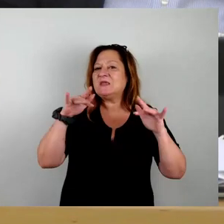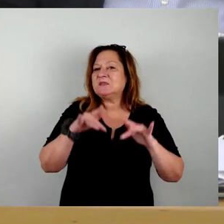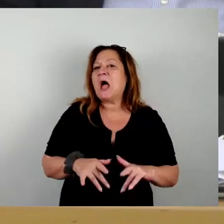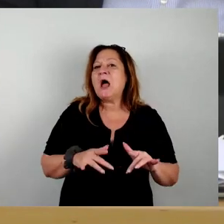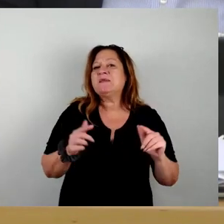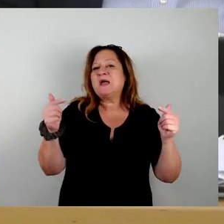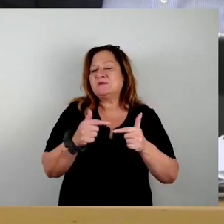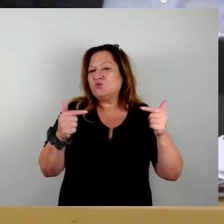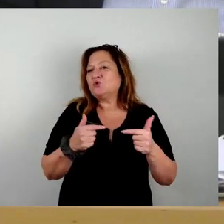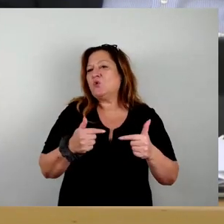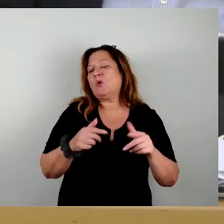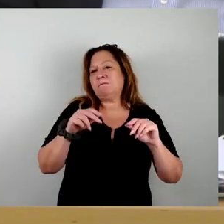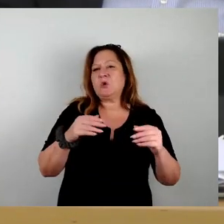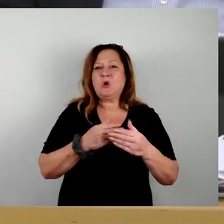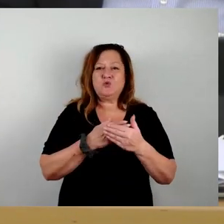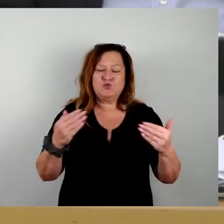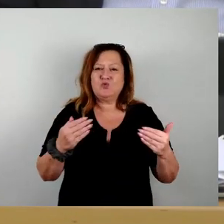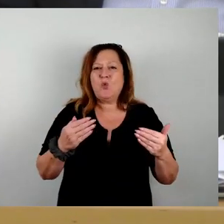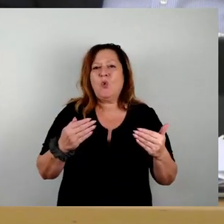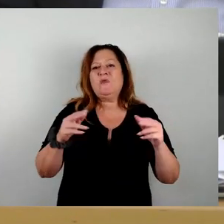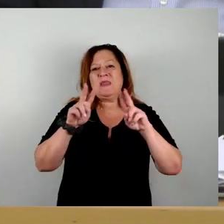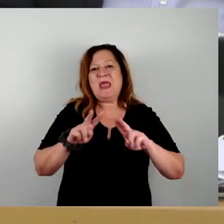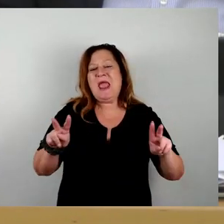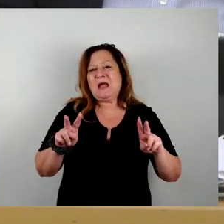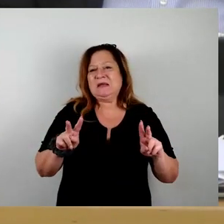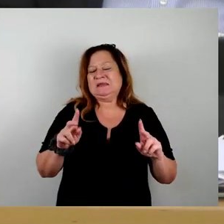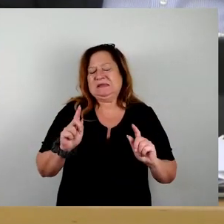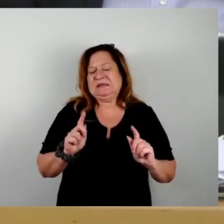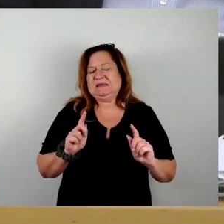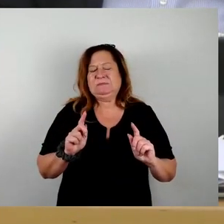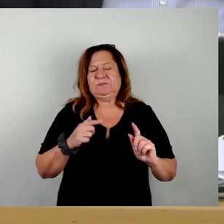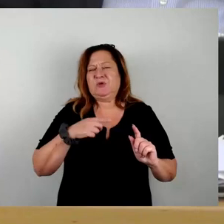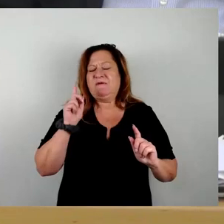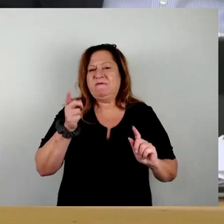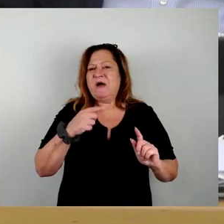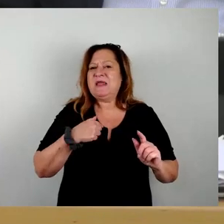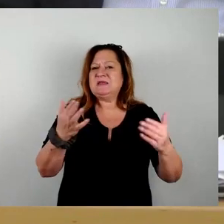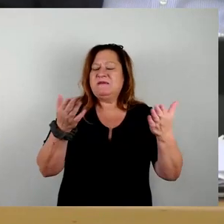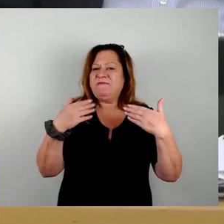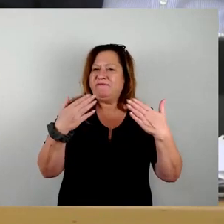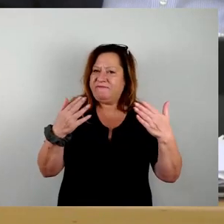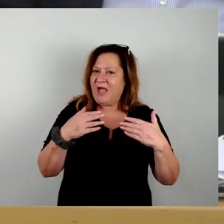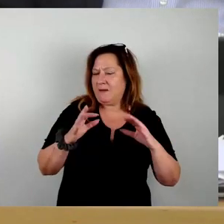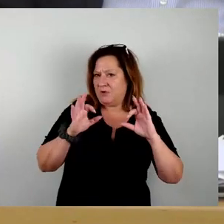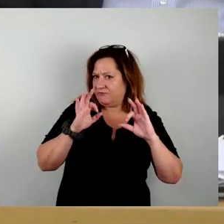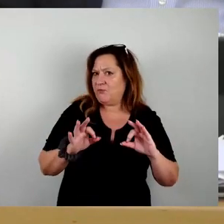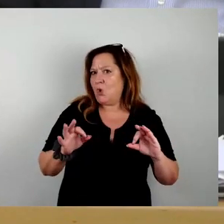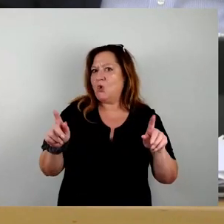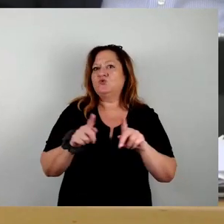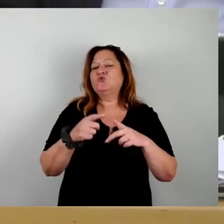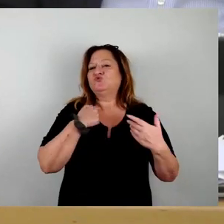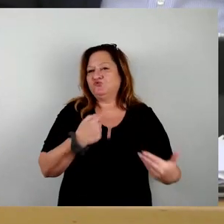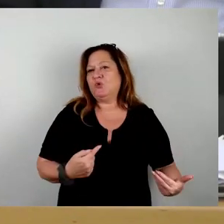damit einen Bärendienst. Ich kann davor nur warnen. Und ansonsten kann ich nur werben dafür, wir haben und wir sehen das gerade im Moment eine